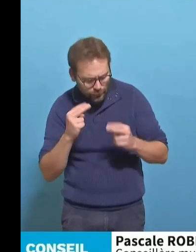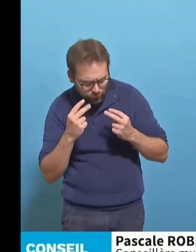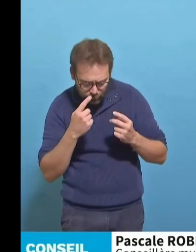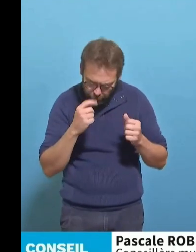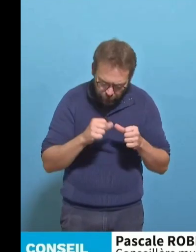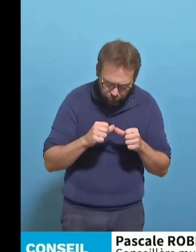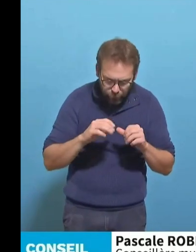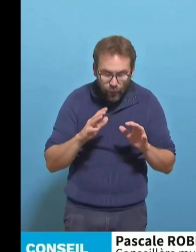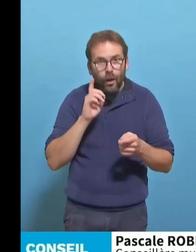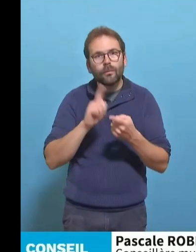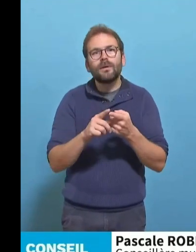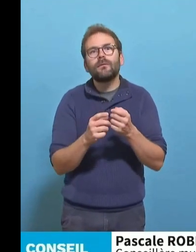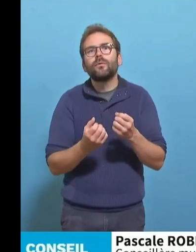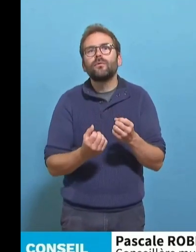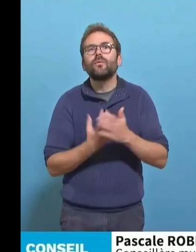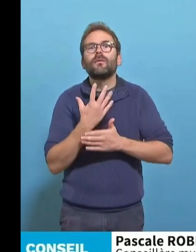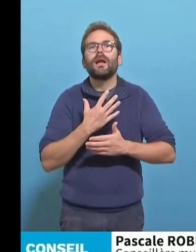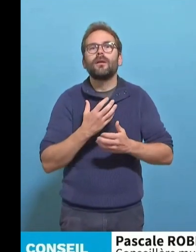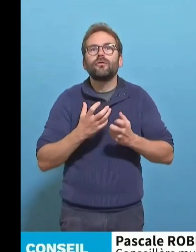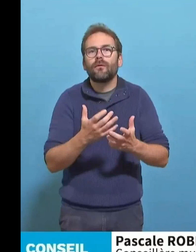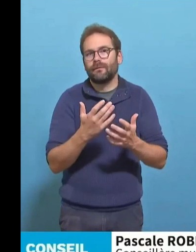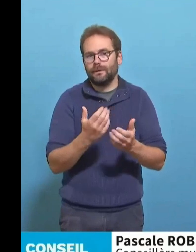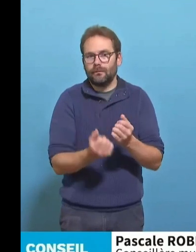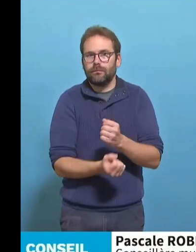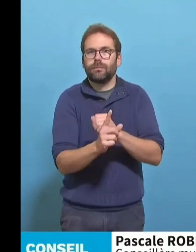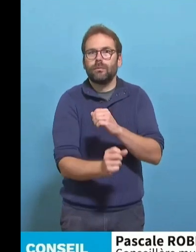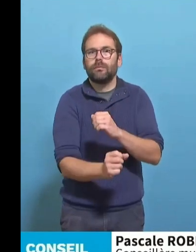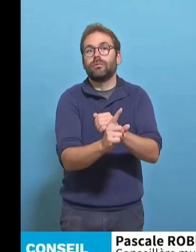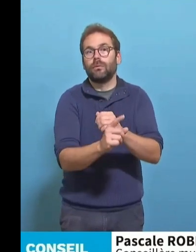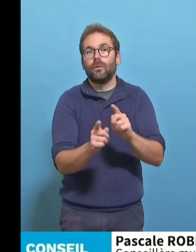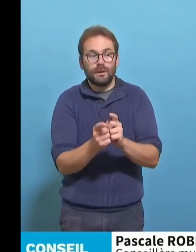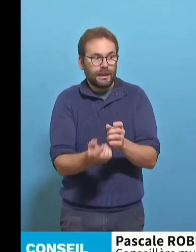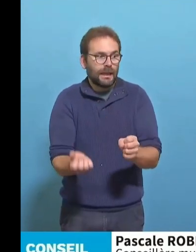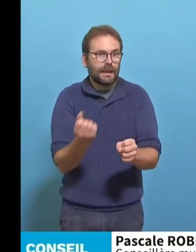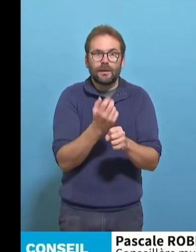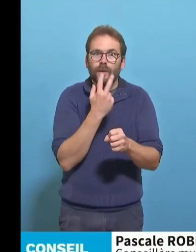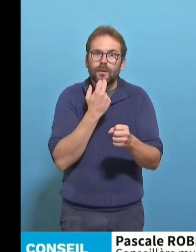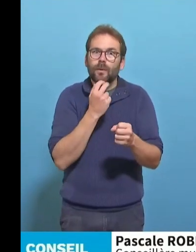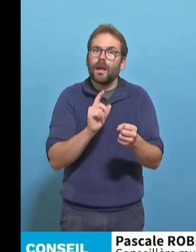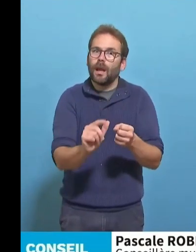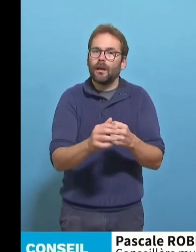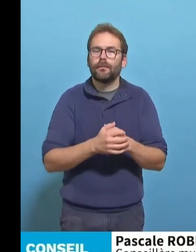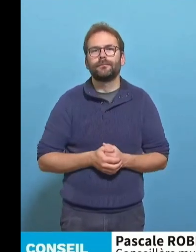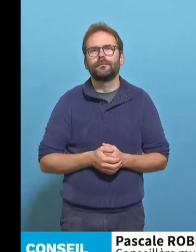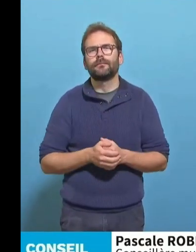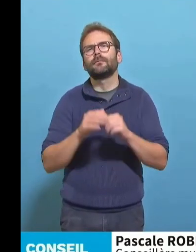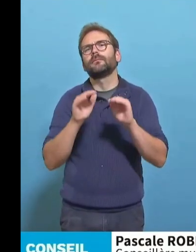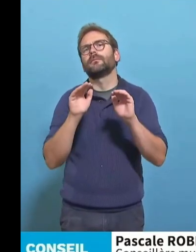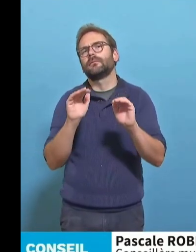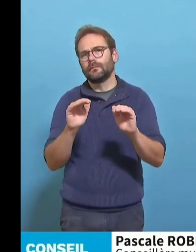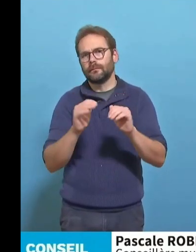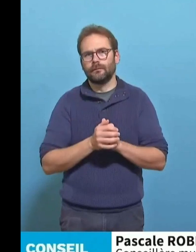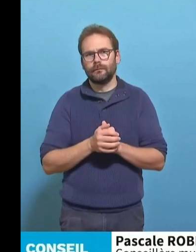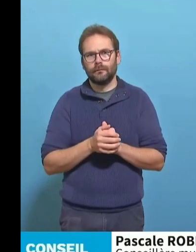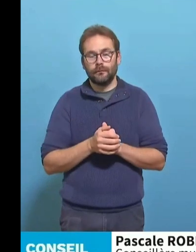répondre aux envies nouvelles qui se font jour, pour répondre à l'inventivité citoyenne. Cela étant, conscient